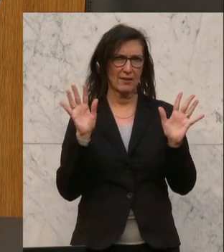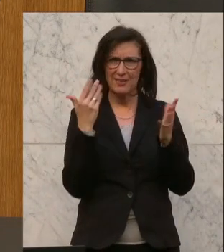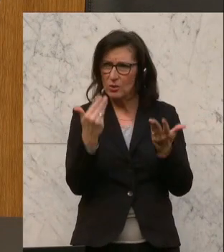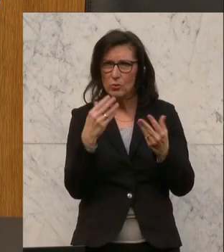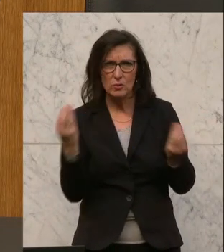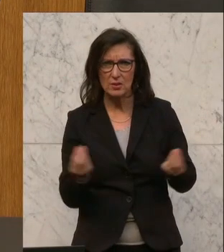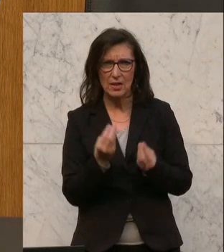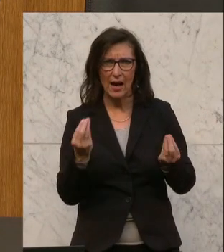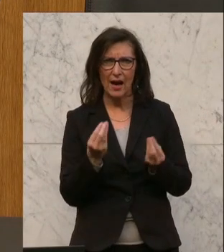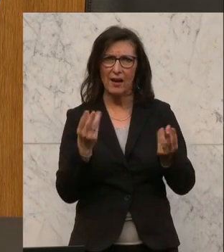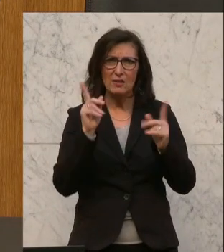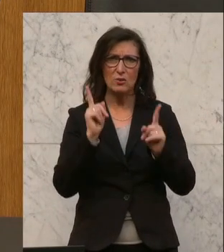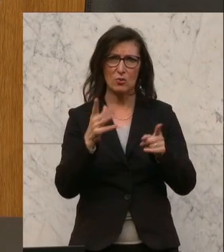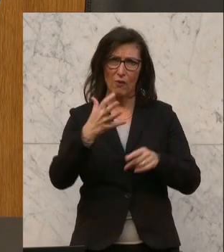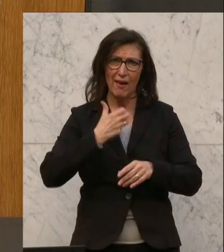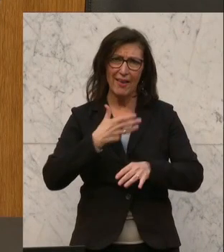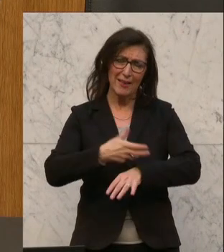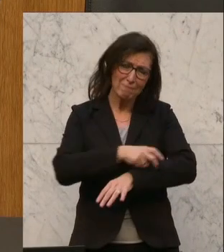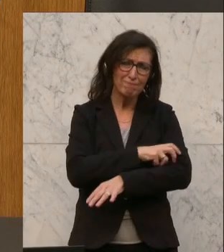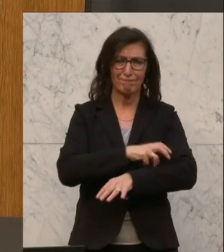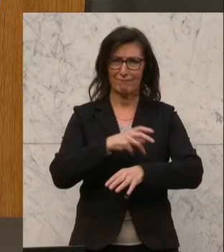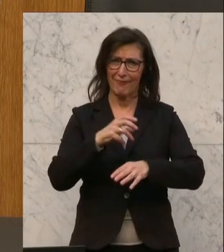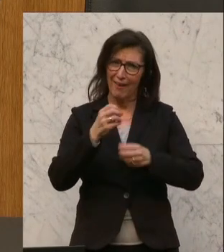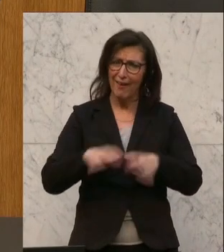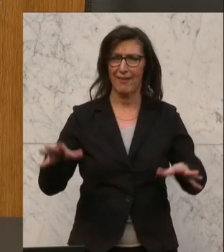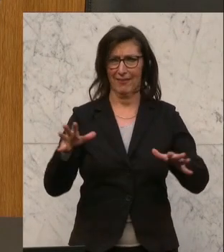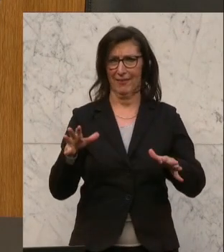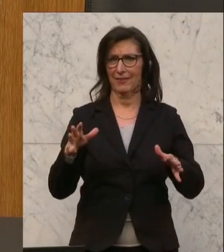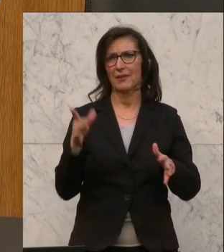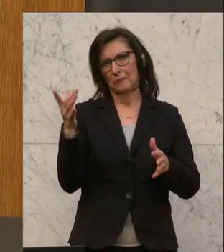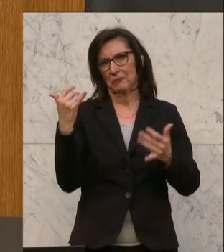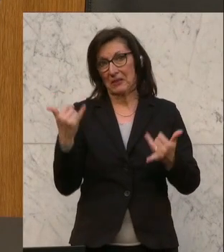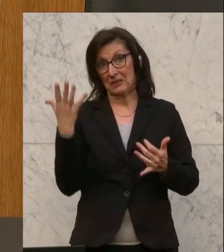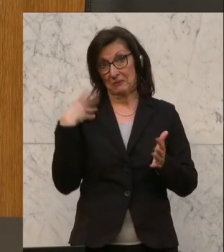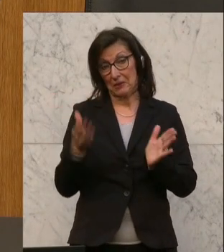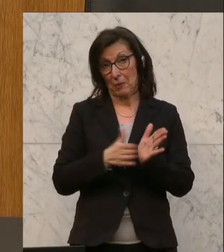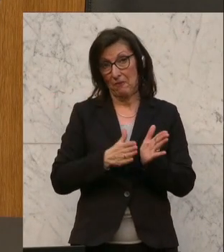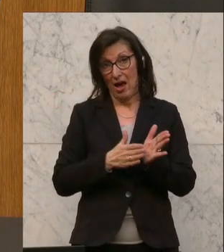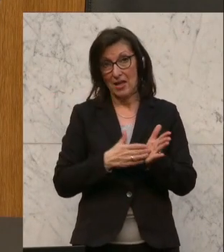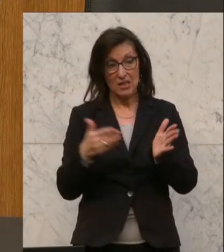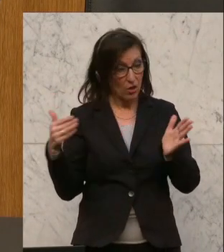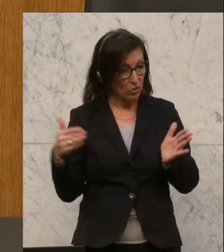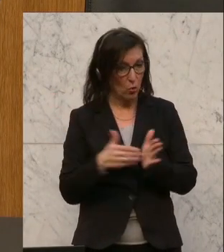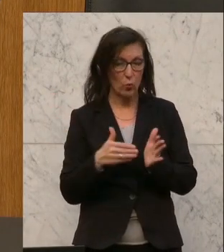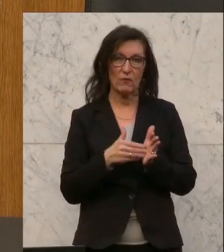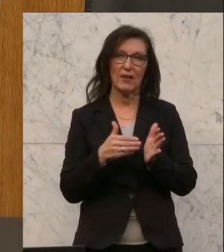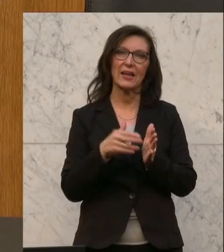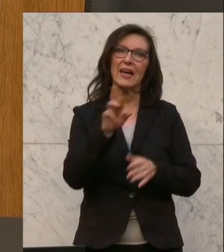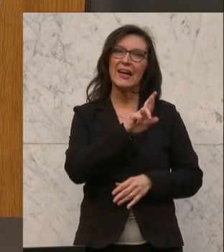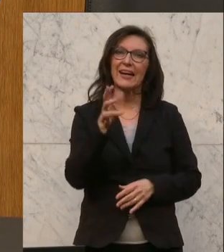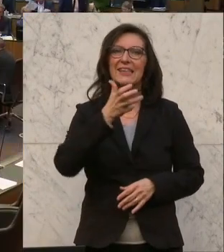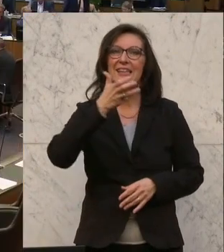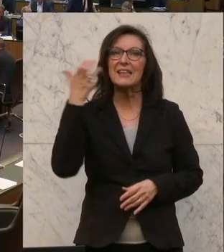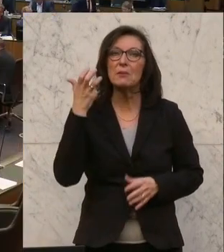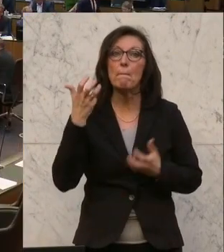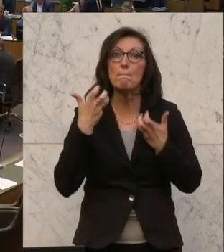auch entsprechend angegangen und angegriffen werden können. Und das zeigt einmal mehr, wie dringend notwendig der Rechtsextremismusbericht auch ist,